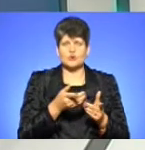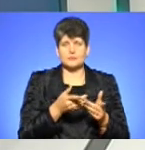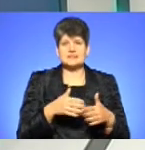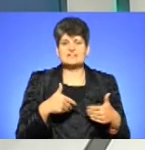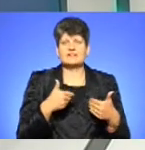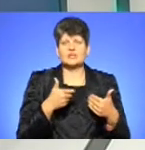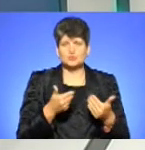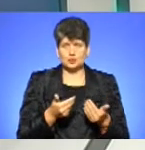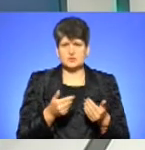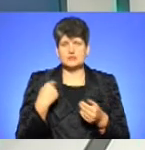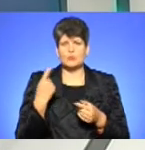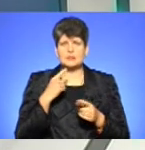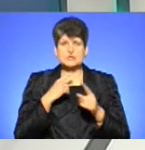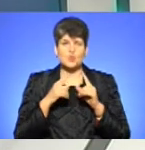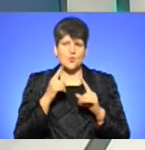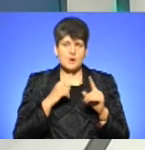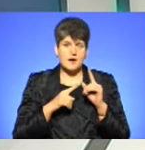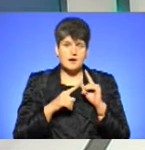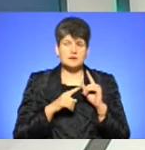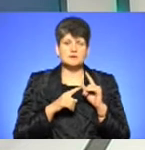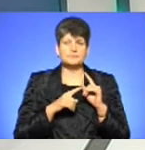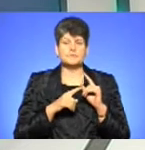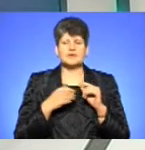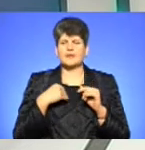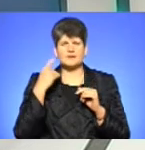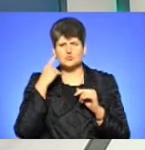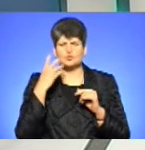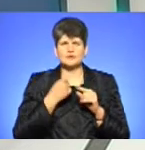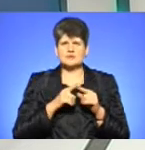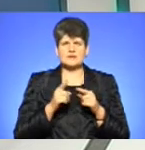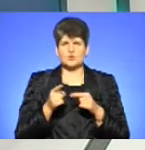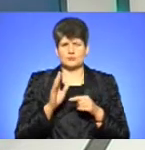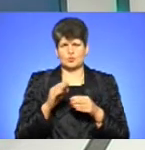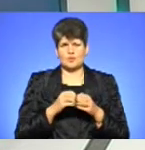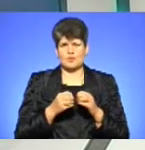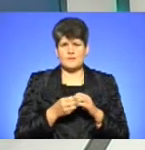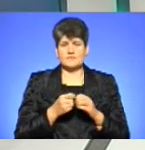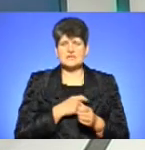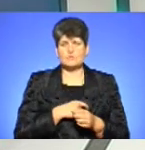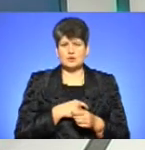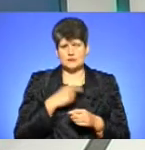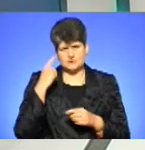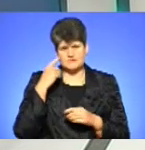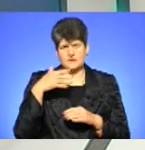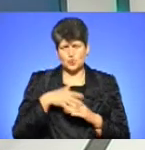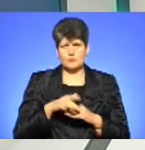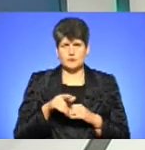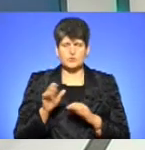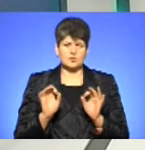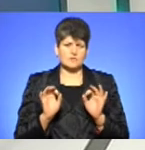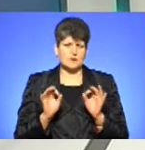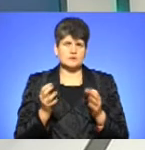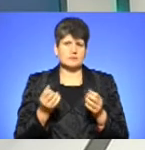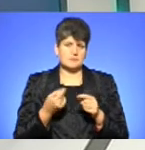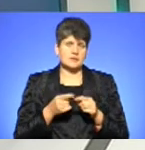ми звернулися в обласну раду. Я не думаю, що це буде в Тернополі проблемою. У нас ніби депутати більшості свідомі люди, які адекватно сприймають